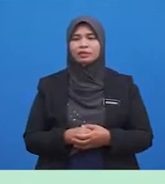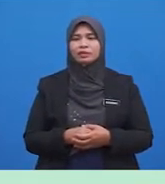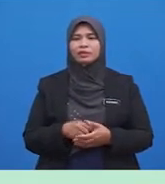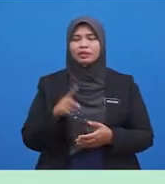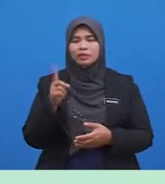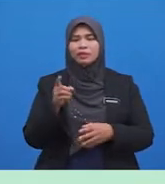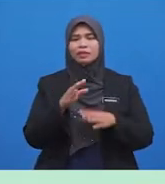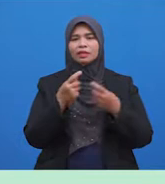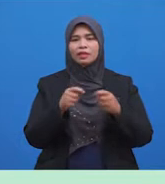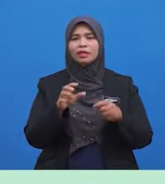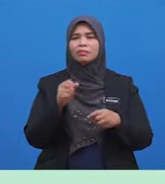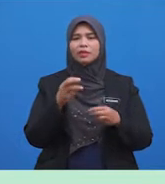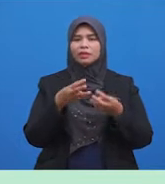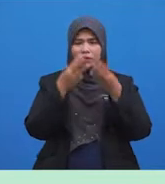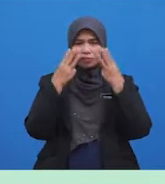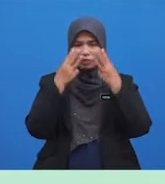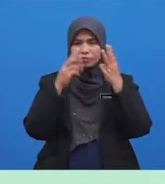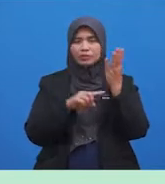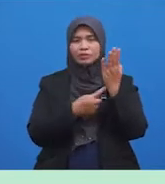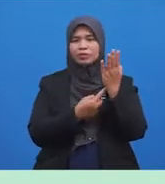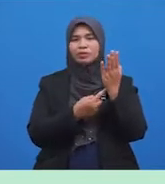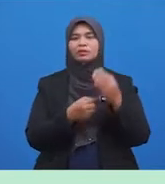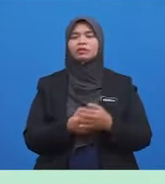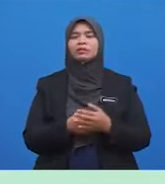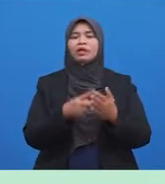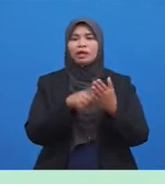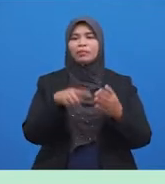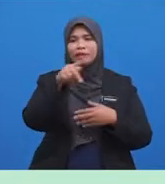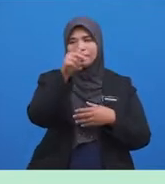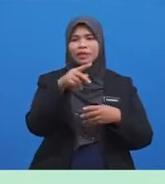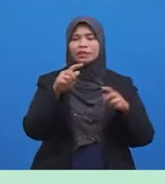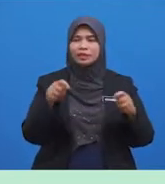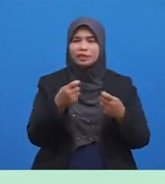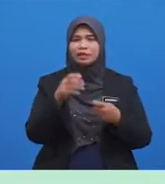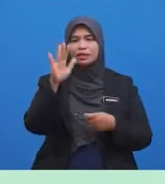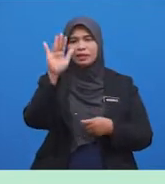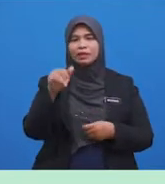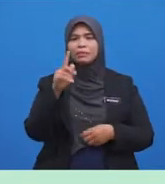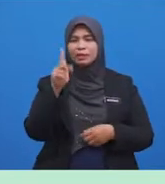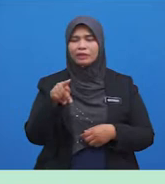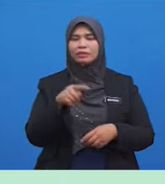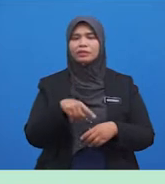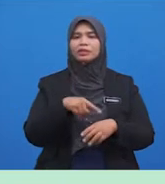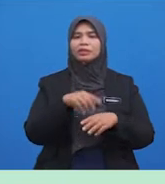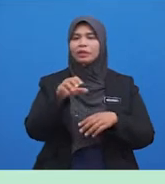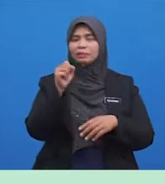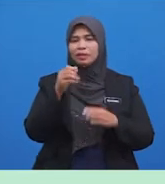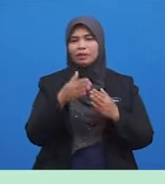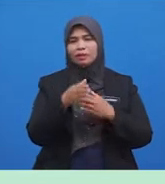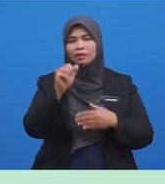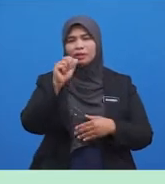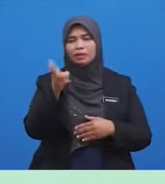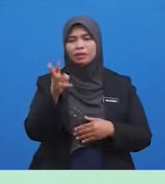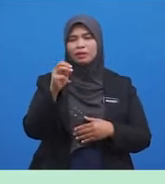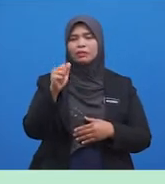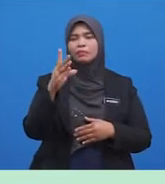Dia Telah Mengambil Wuduk Semula Apakah Tindakan Yang Perlu Dilambil Oleh Ahmad